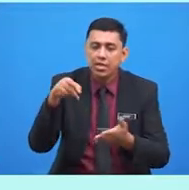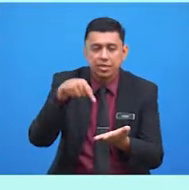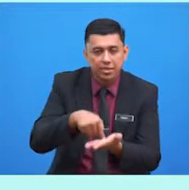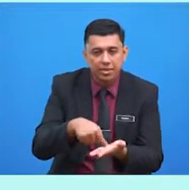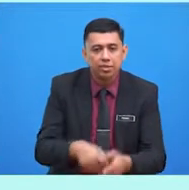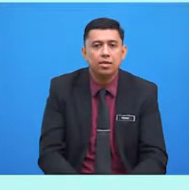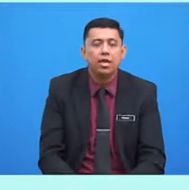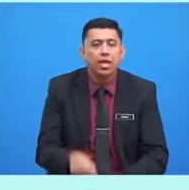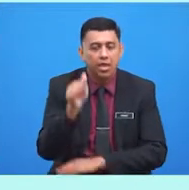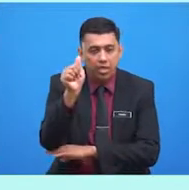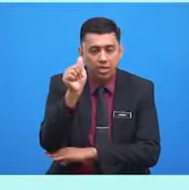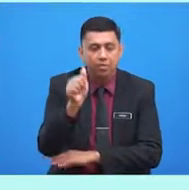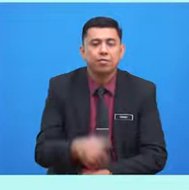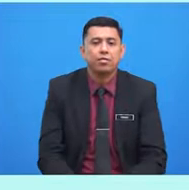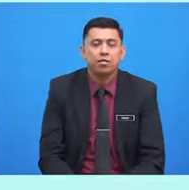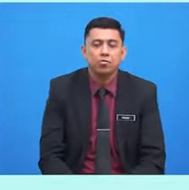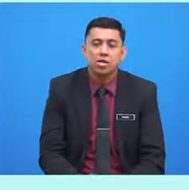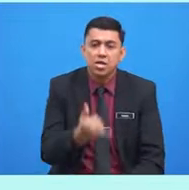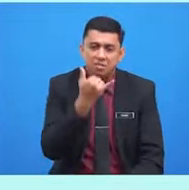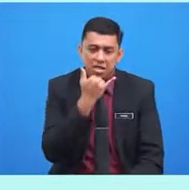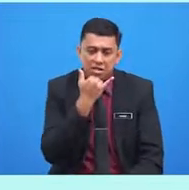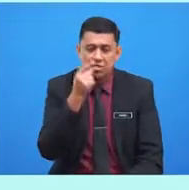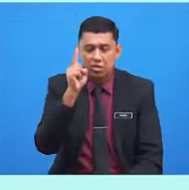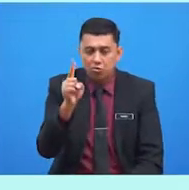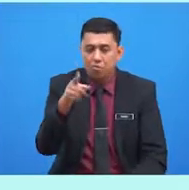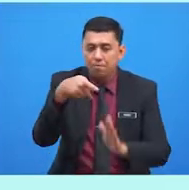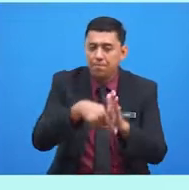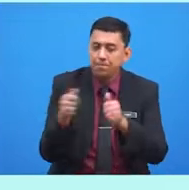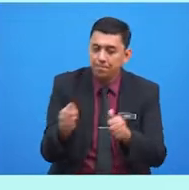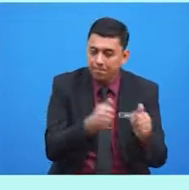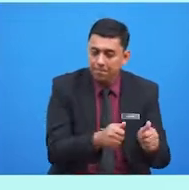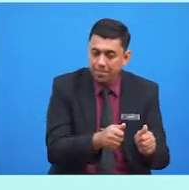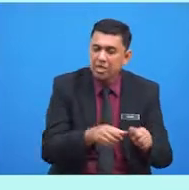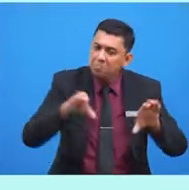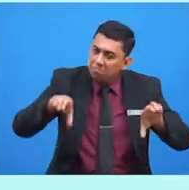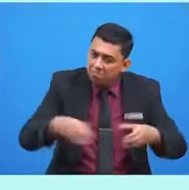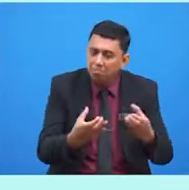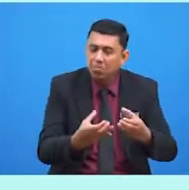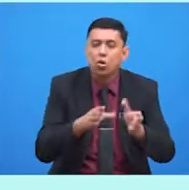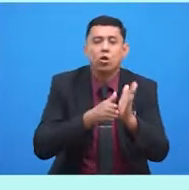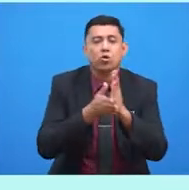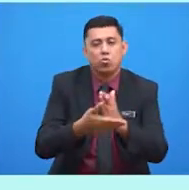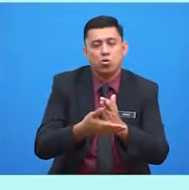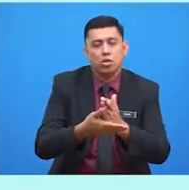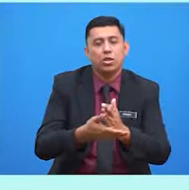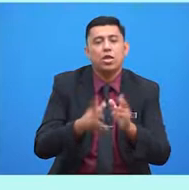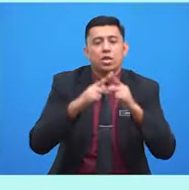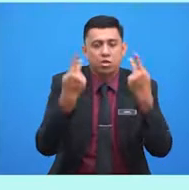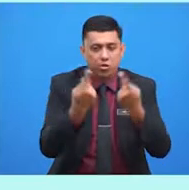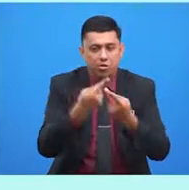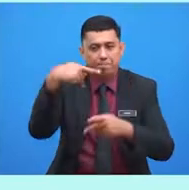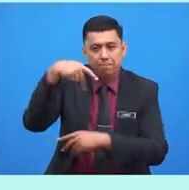Situasi A, salah satu peraturan yang diamalkan oleh keluarga Peter